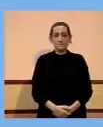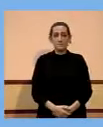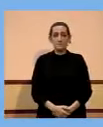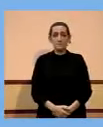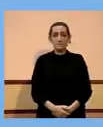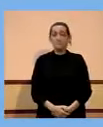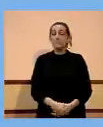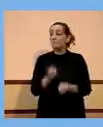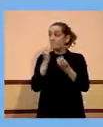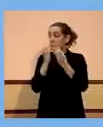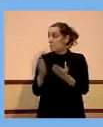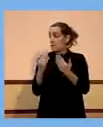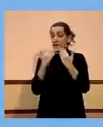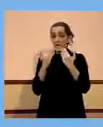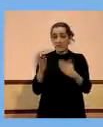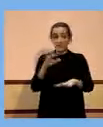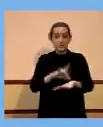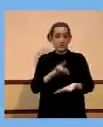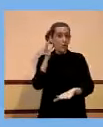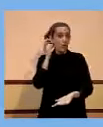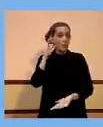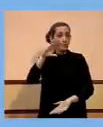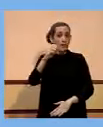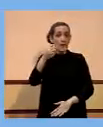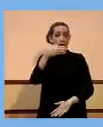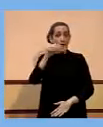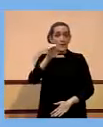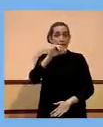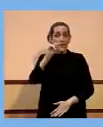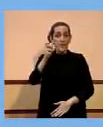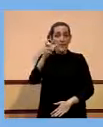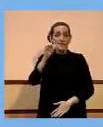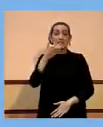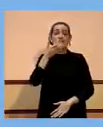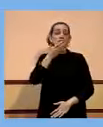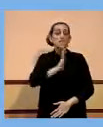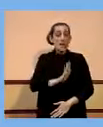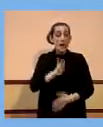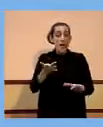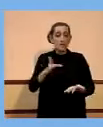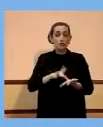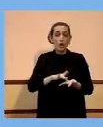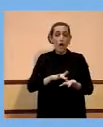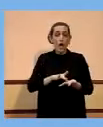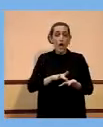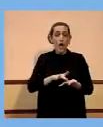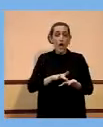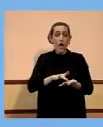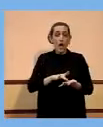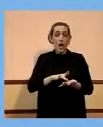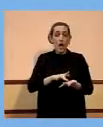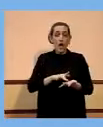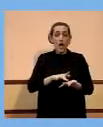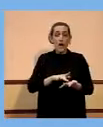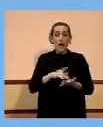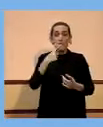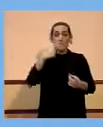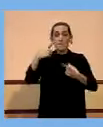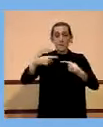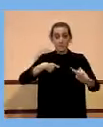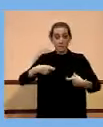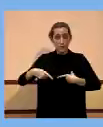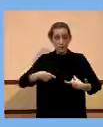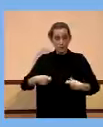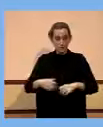Molt bé. Gràcies. Moltes gràcies, doctora Cabezas. I, si els sembla, passem el torn de preguntes.